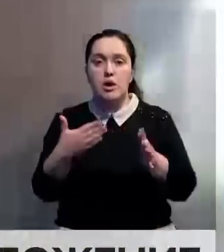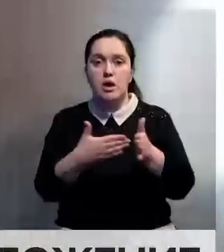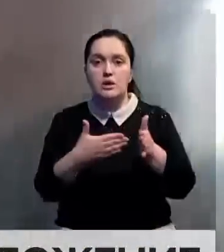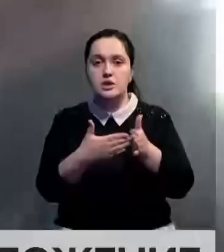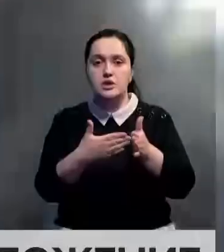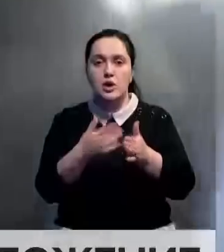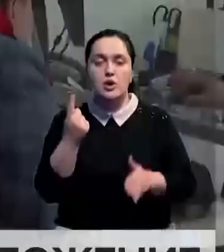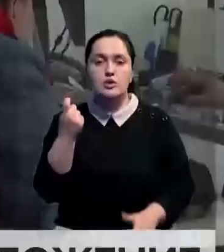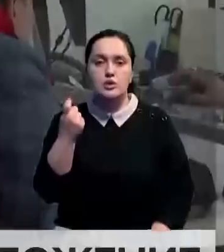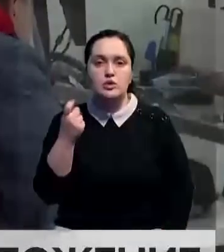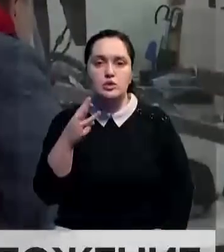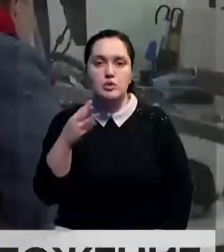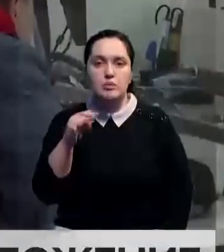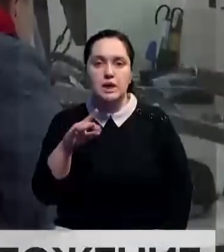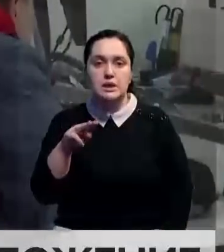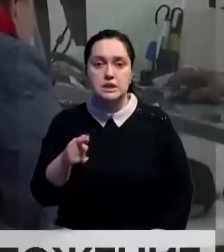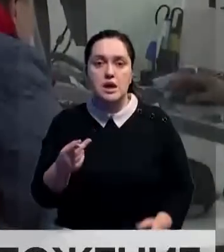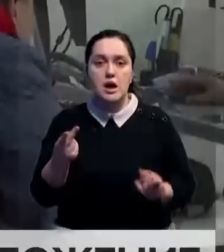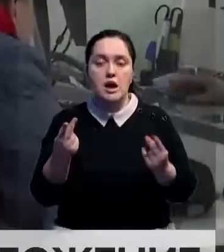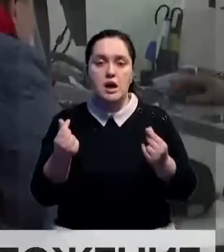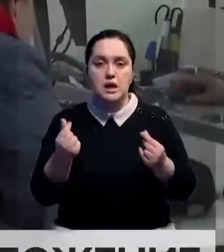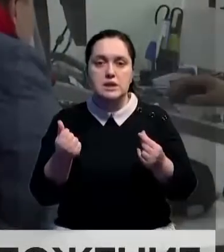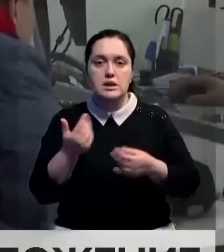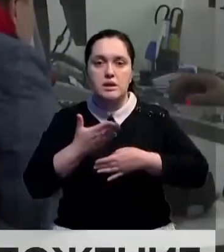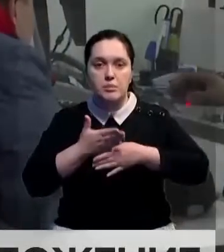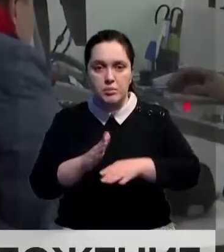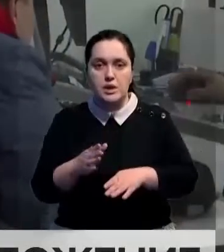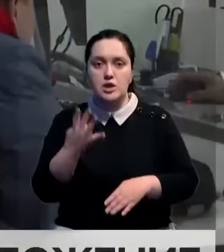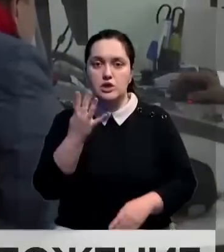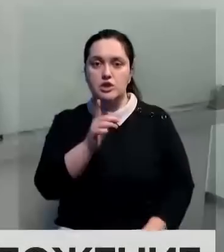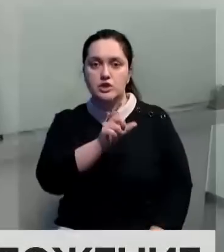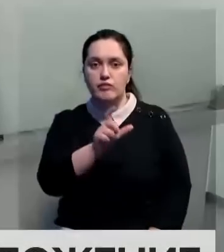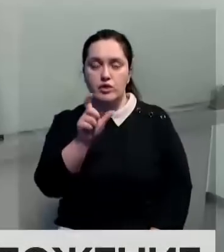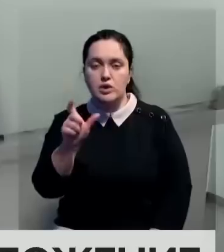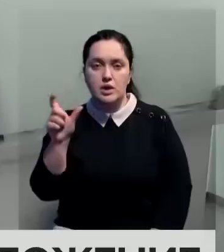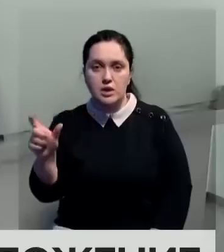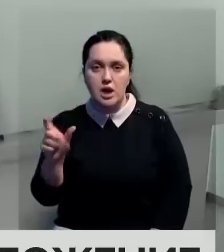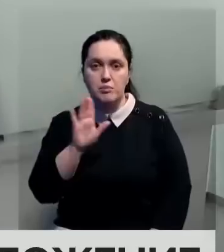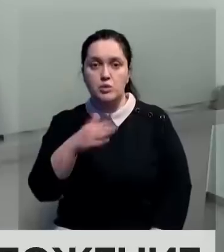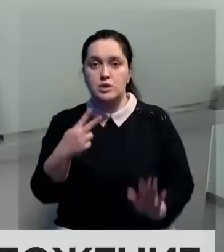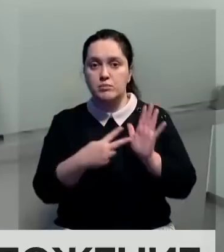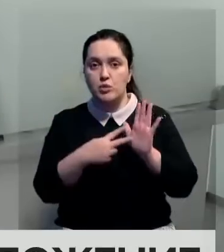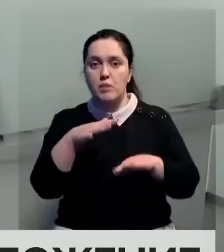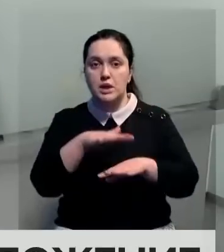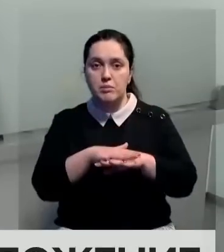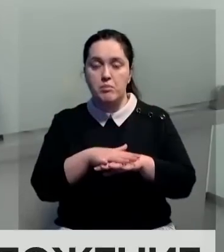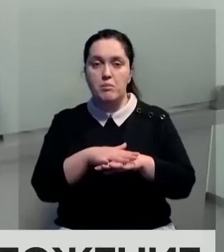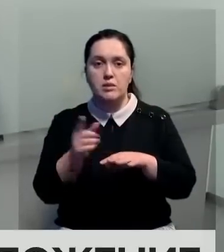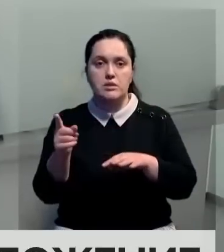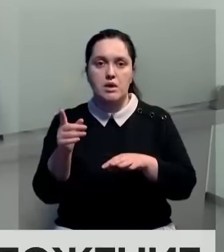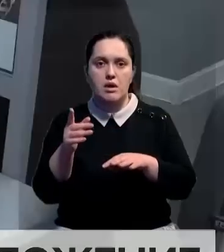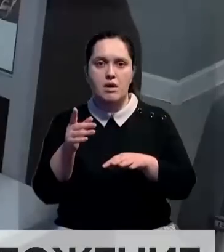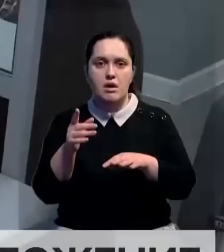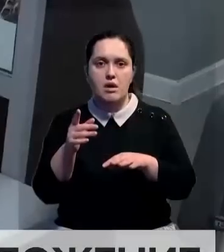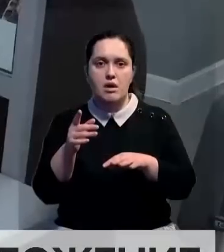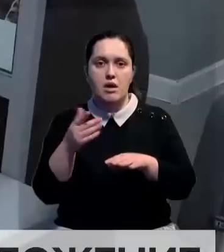ипотеке ограничено лимитом в 100 миллиардов тенге. Эти средства поделены на 4 квартала между 7 банками. Между